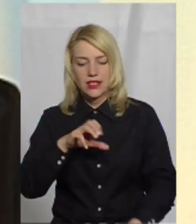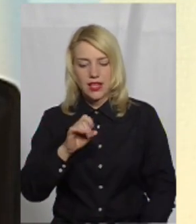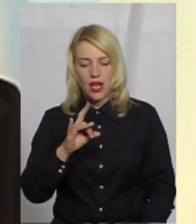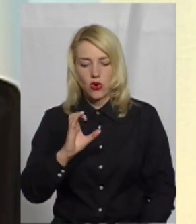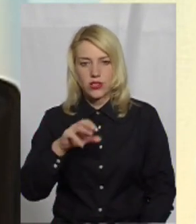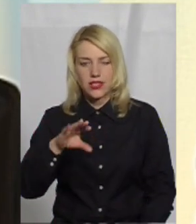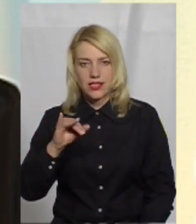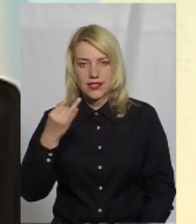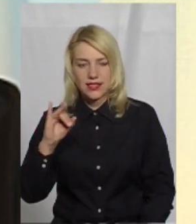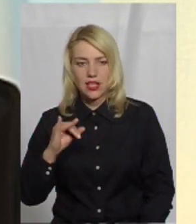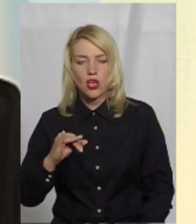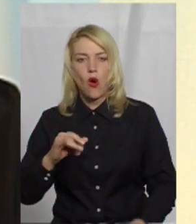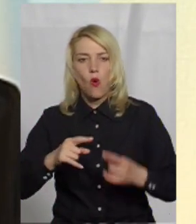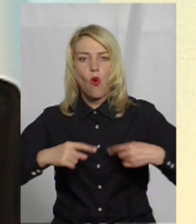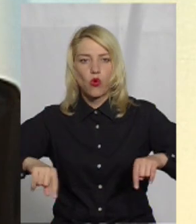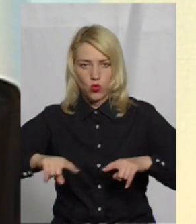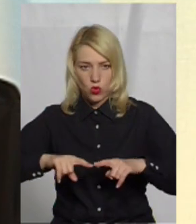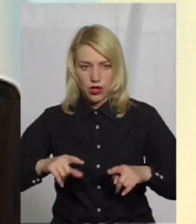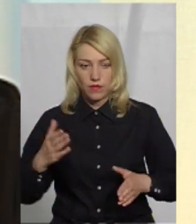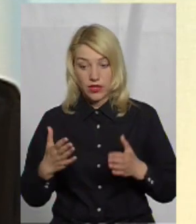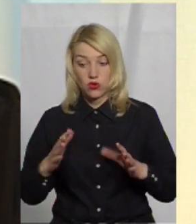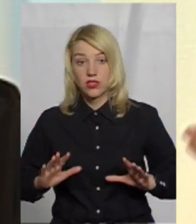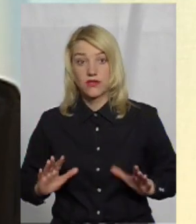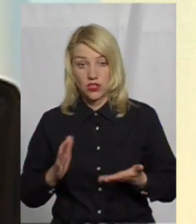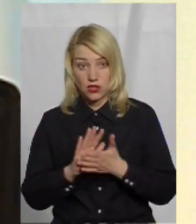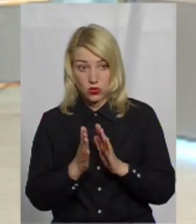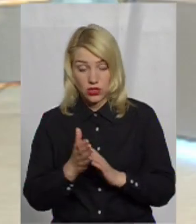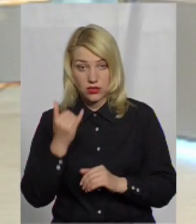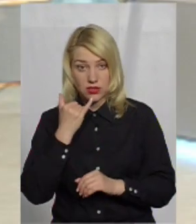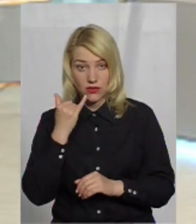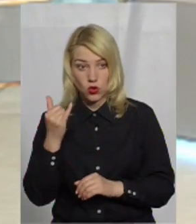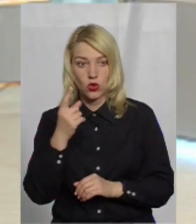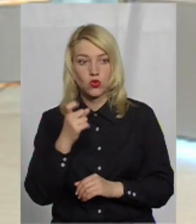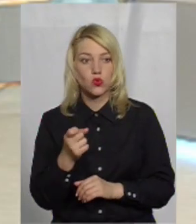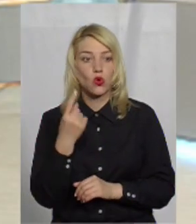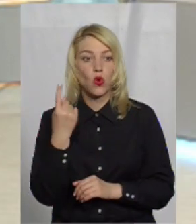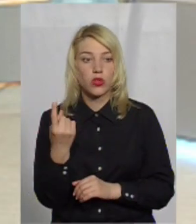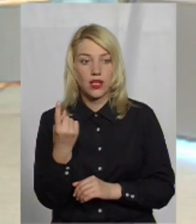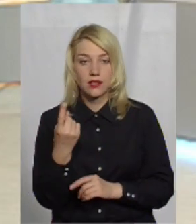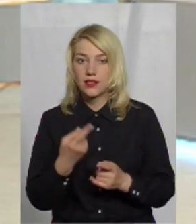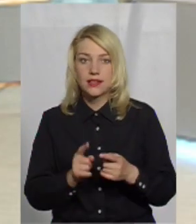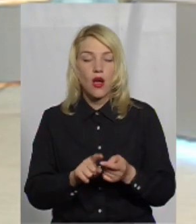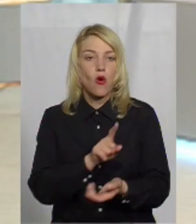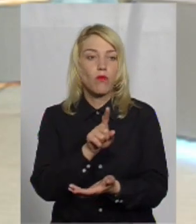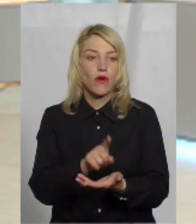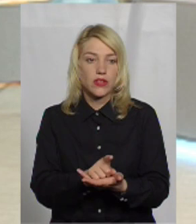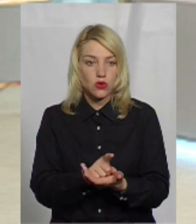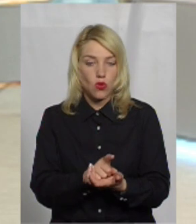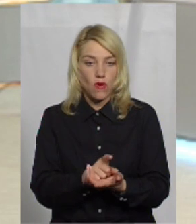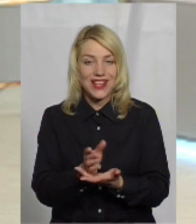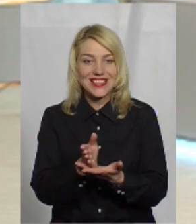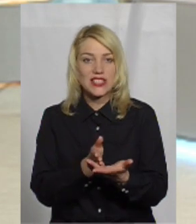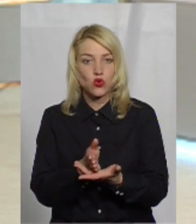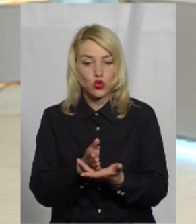округу, у випадку, якщо якась надзвичайна ситуація, дзвінок іде на 101, тобто на диспетчерську службу. обов'язкова умова. Це обов'язково. Диспетчерська